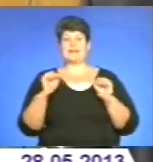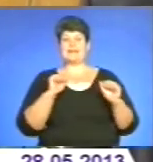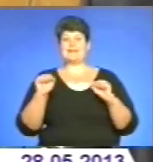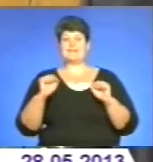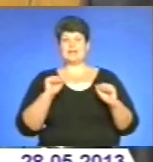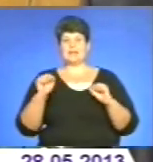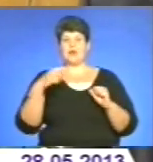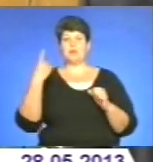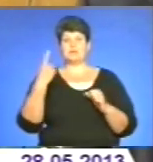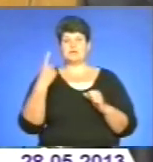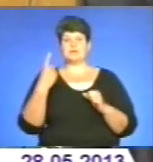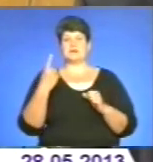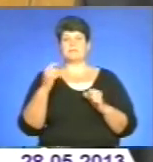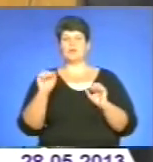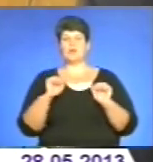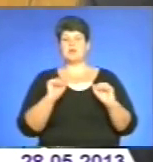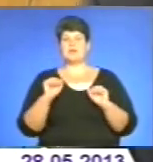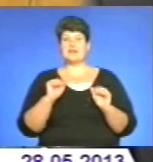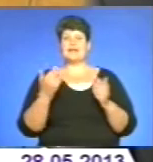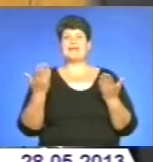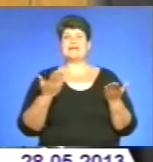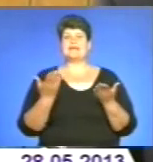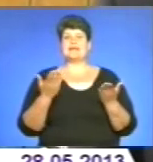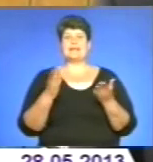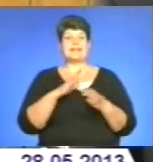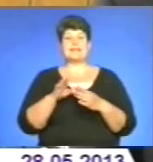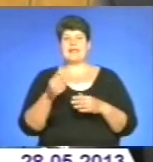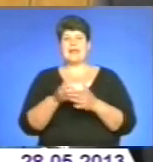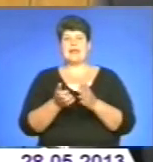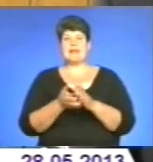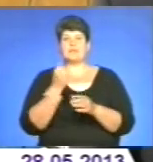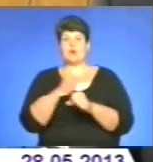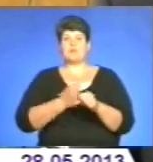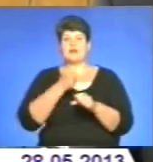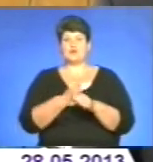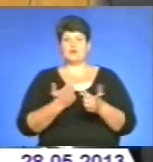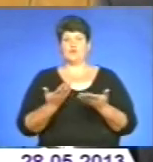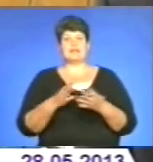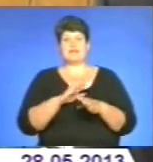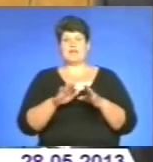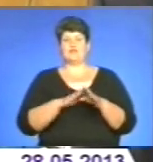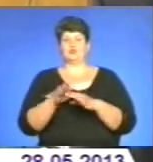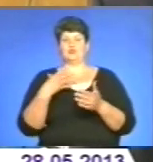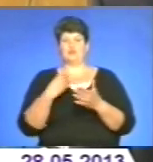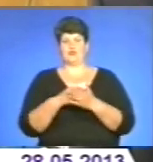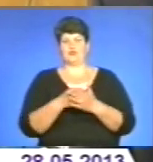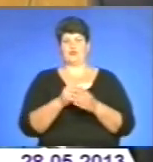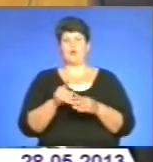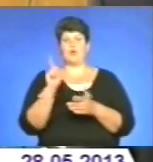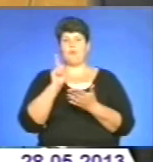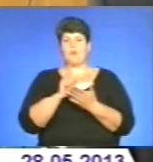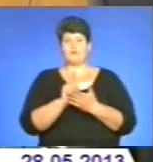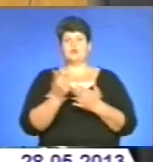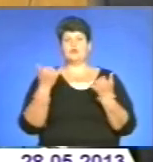обласних департаментів, управлінь, які не допрацьовують, які просто-напросто не виконують своїх функціональних обов'язків, тому